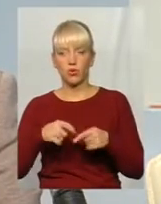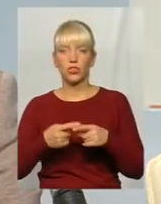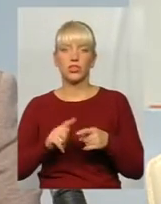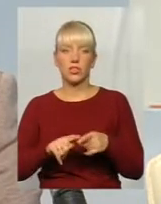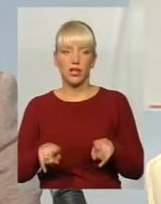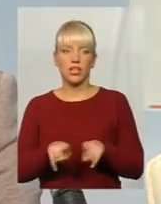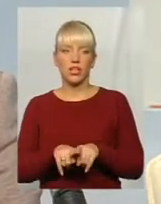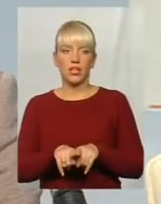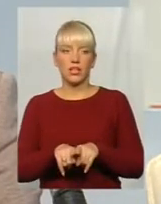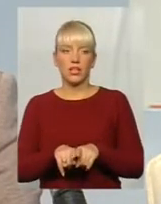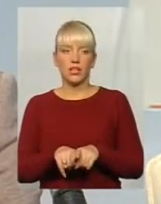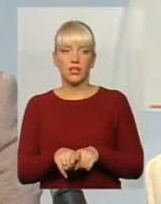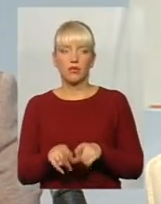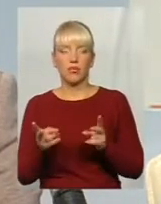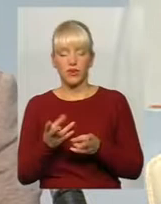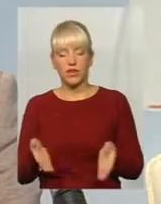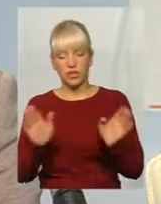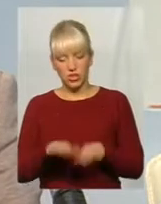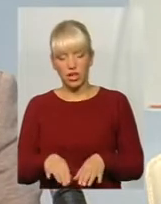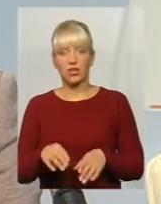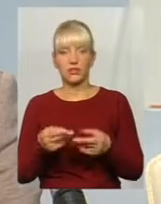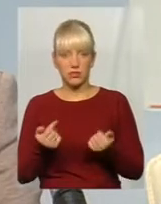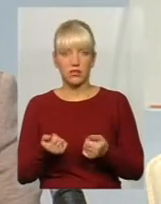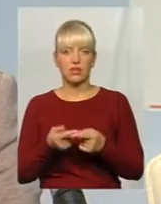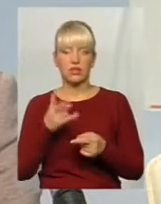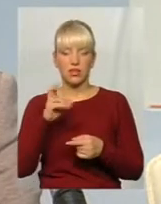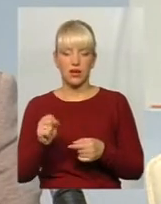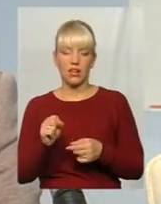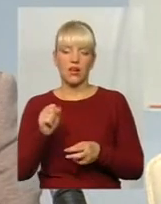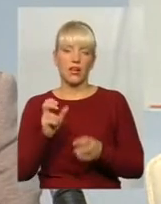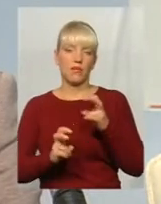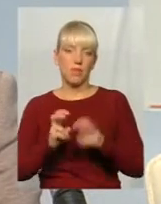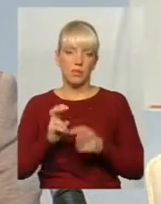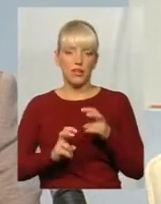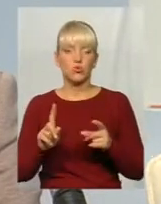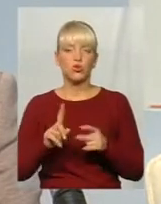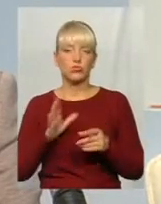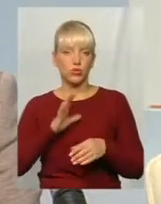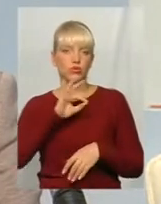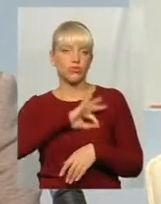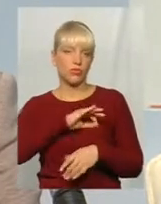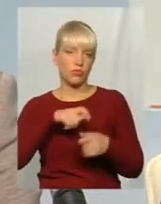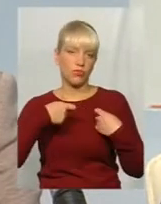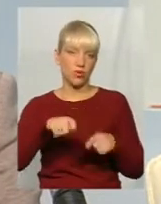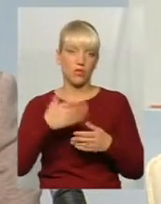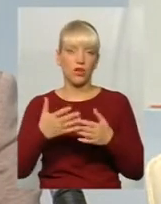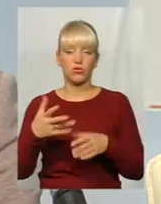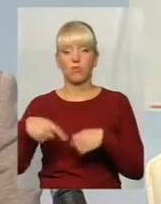лишати, мабуть, частину на комунальному підприємстві, щоб воно було мотивовано продавати. Якщо все йде кудись, то